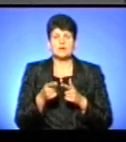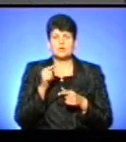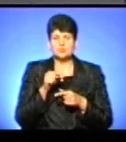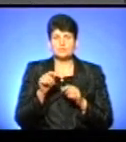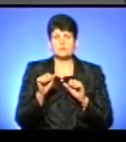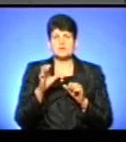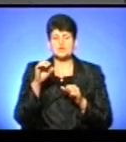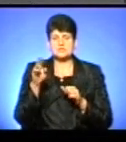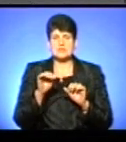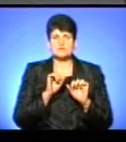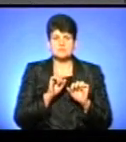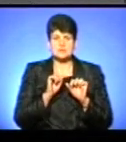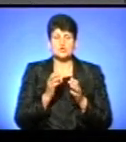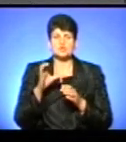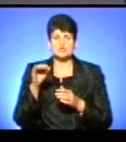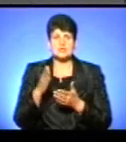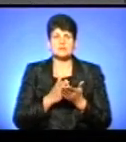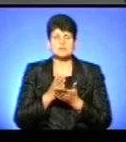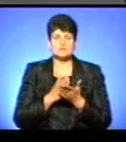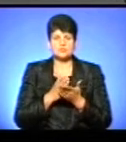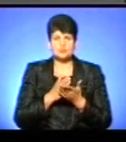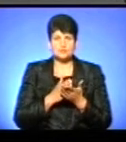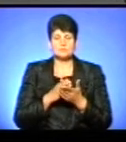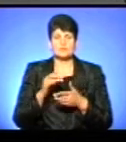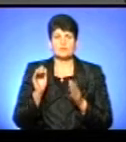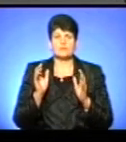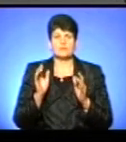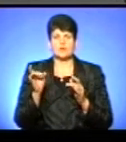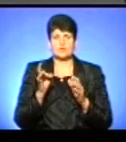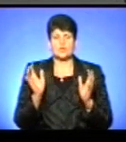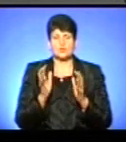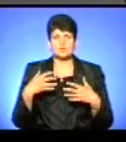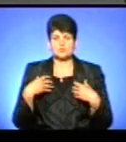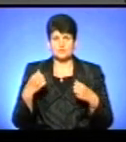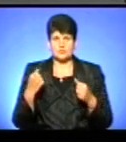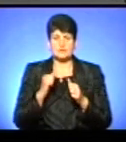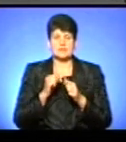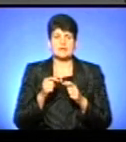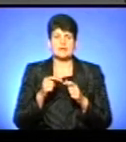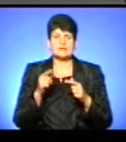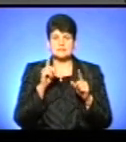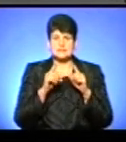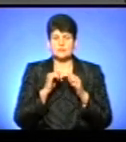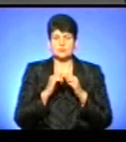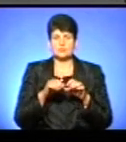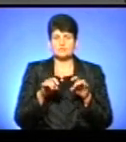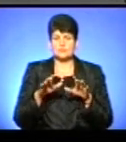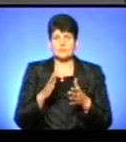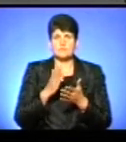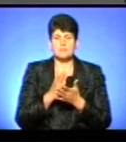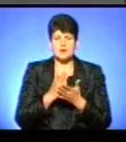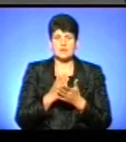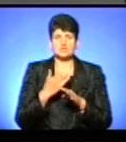управління соціального захисту… Соціальні служби і управління охорони здоров'я несе кожен, відповідно до постанови, має